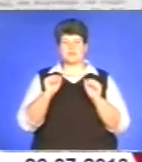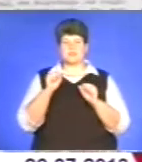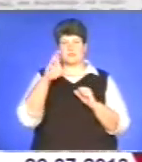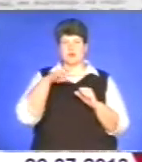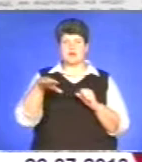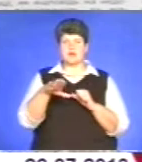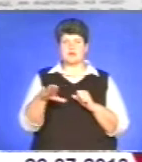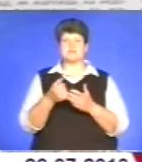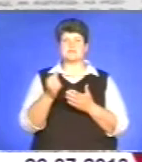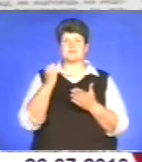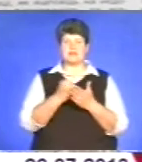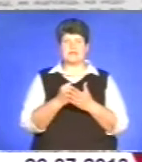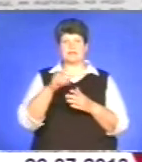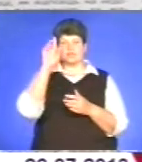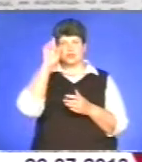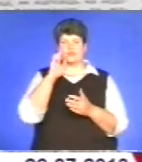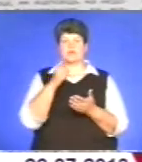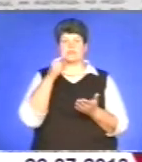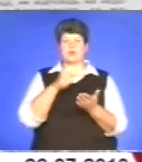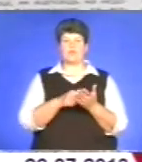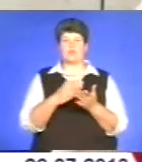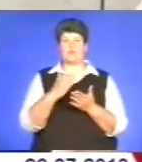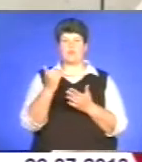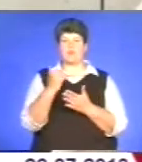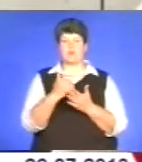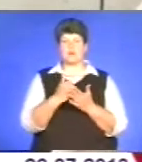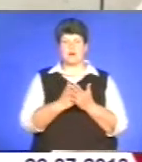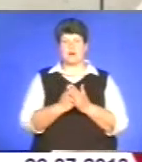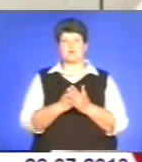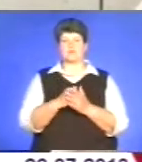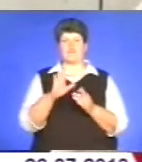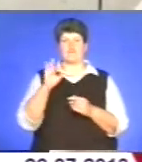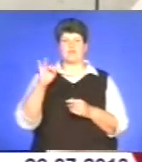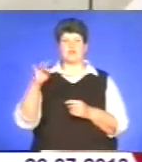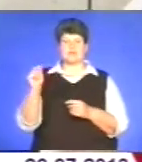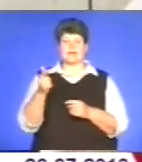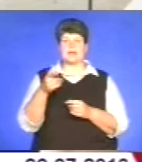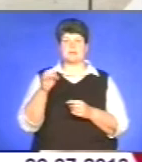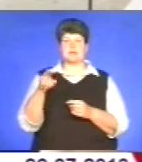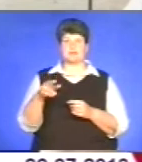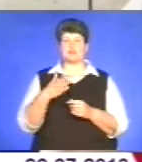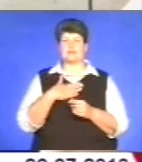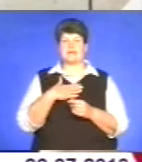затвердити державну цільову програму з протидії поширення вірусних гепатитів. У нас, наприклад,